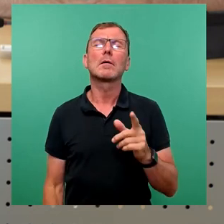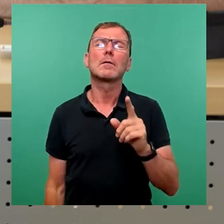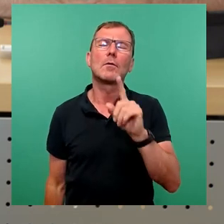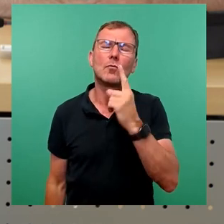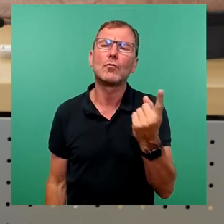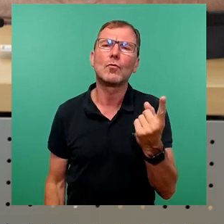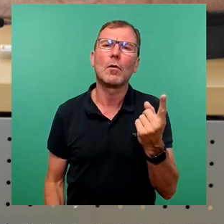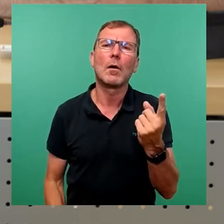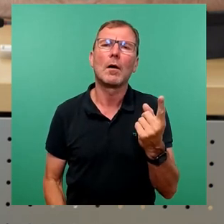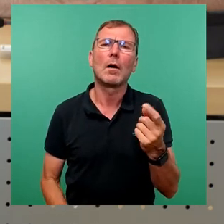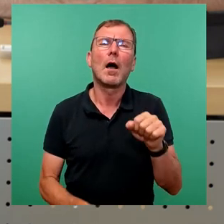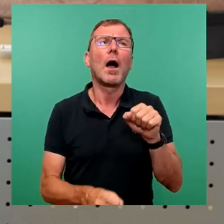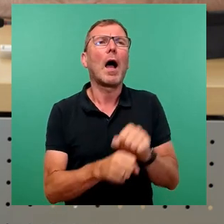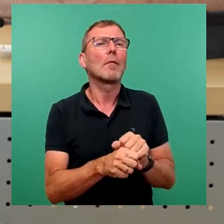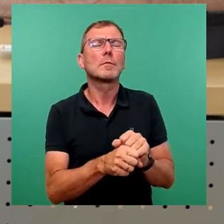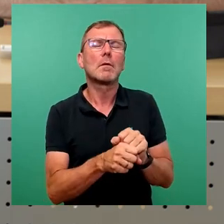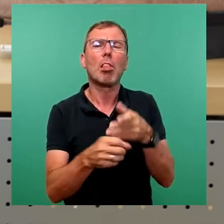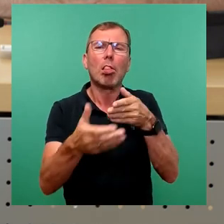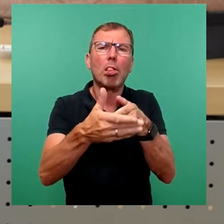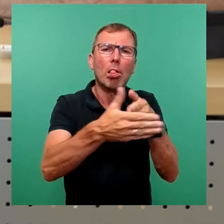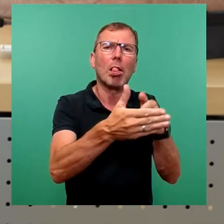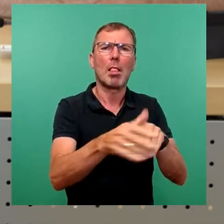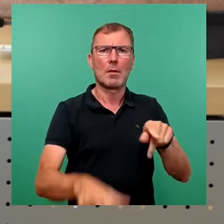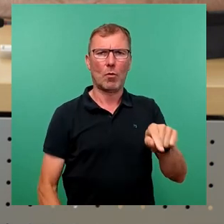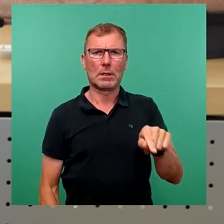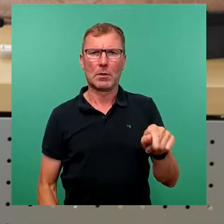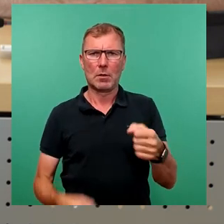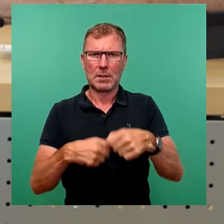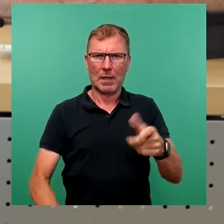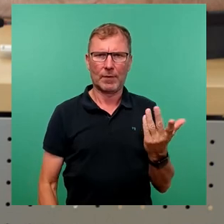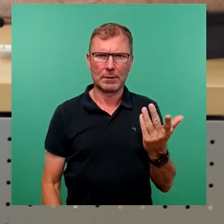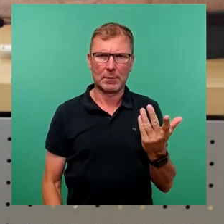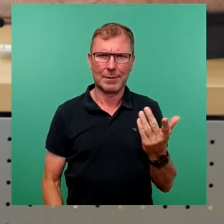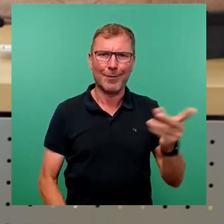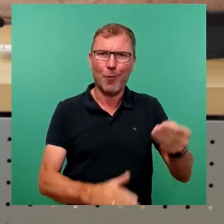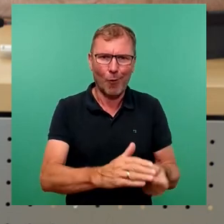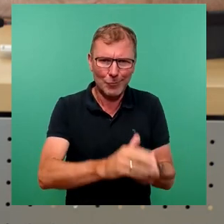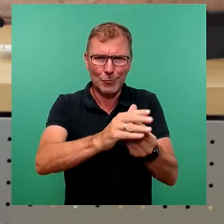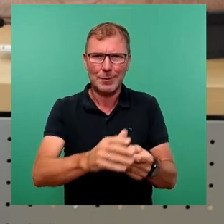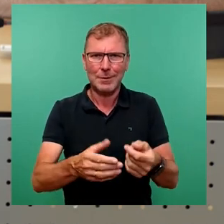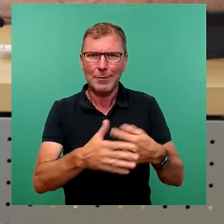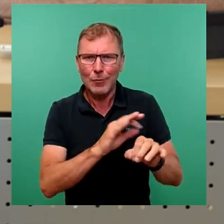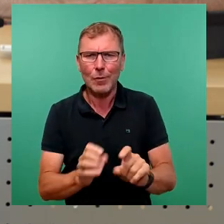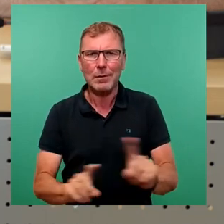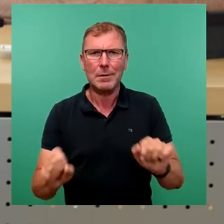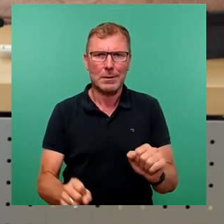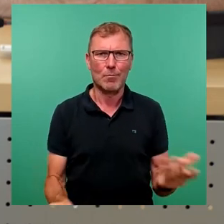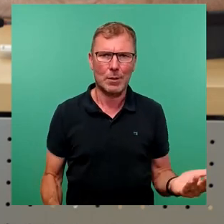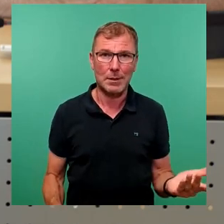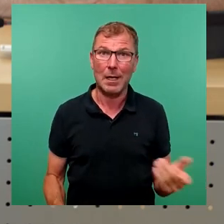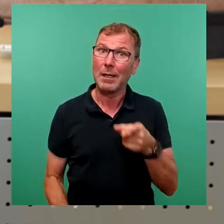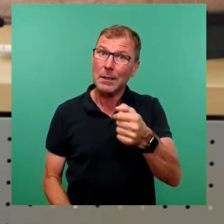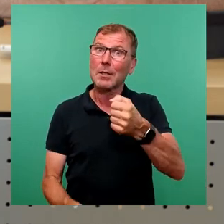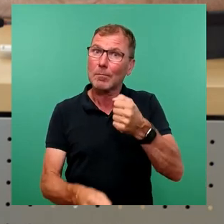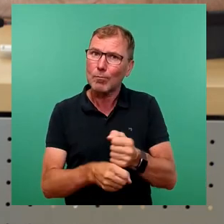Amtsschimmel und behindert die Organisation der Feste, anstatt sie zu ermöglichen. Das muss sich